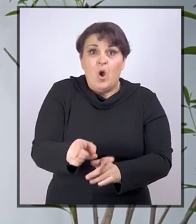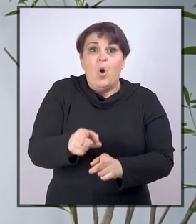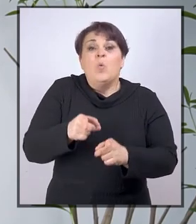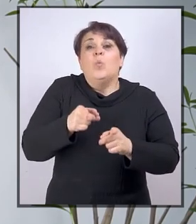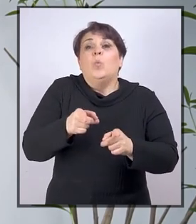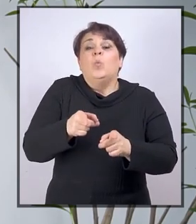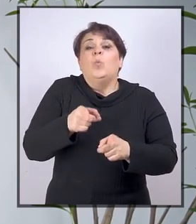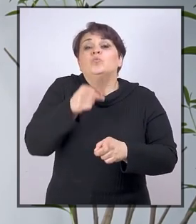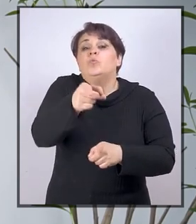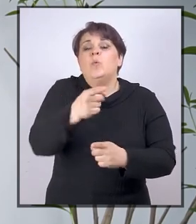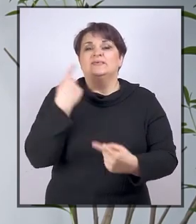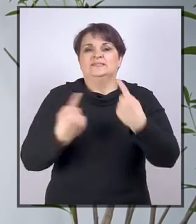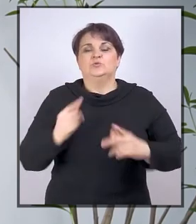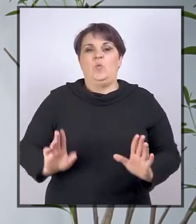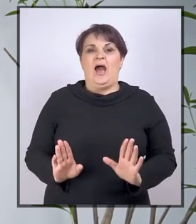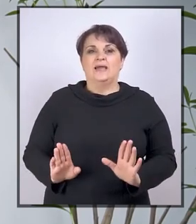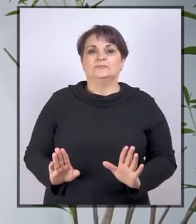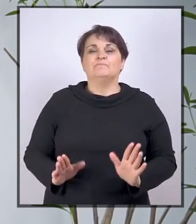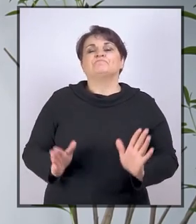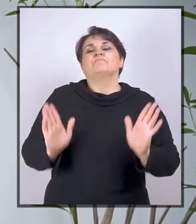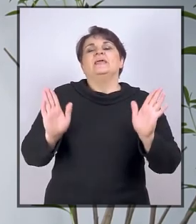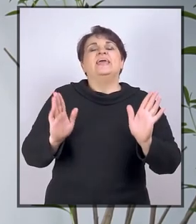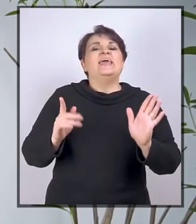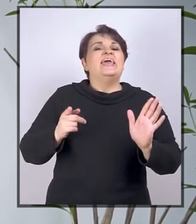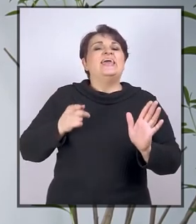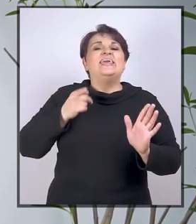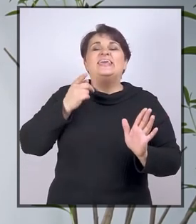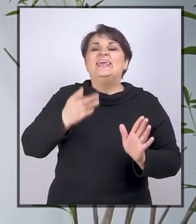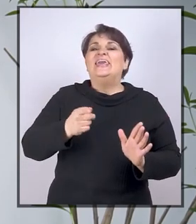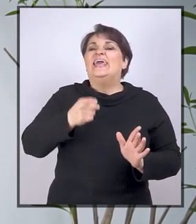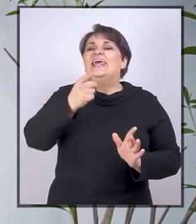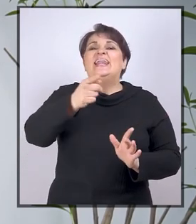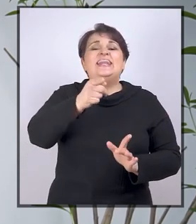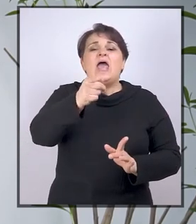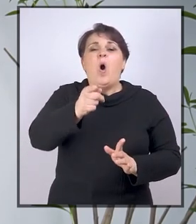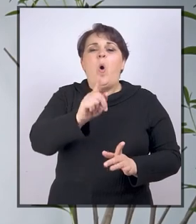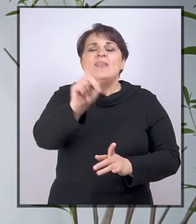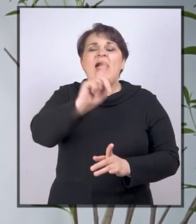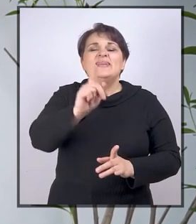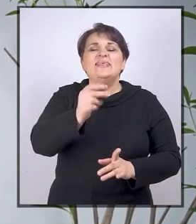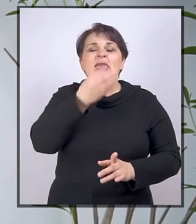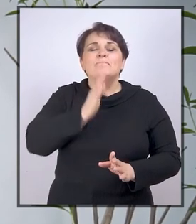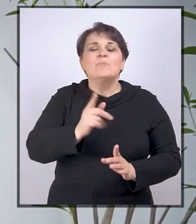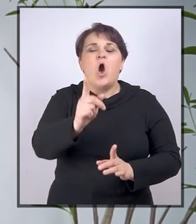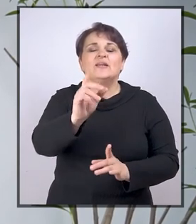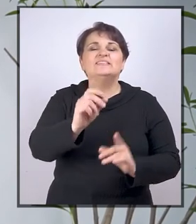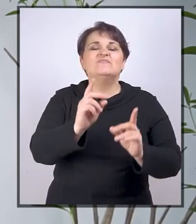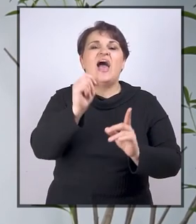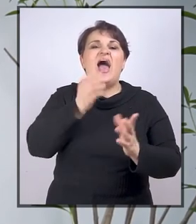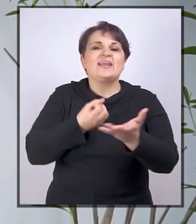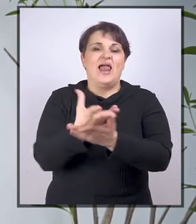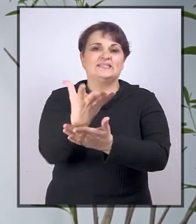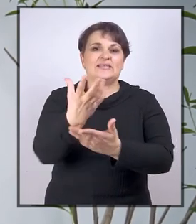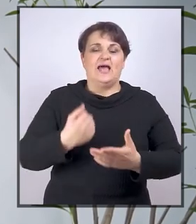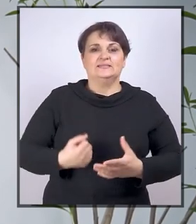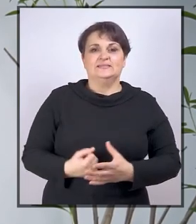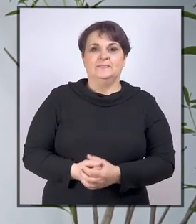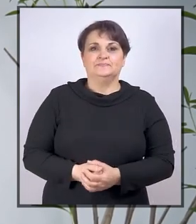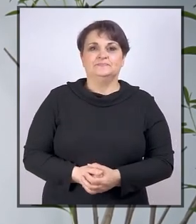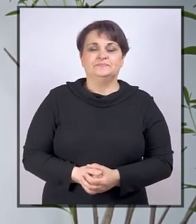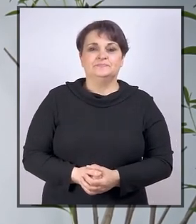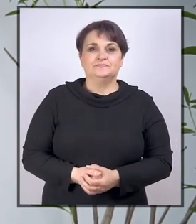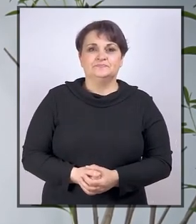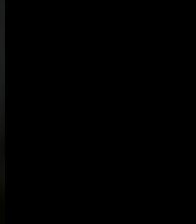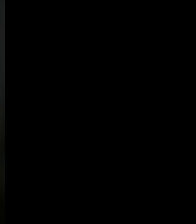prilagođavanje neophodno pojedincu u konkretnoj situaciji. I ne podliježi progresivnoj